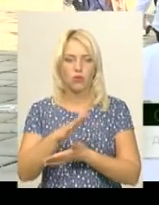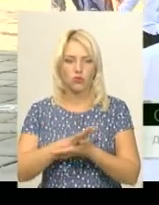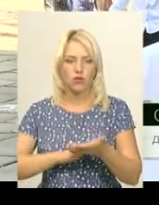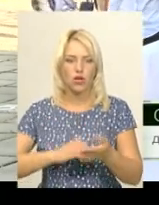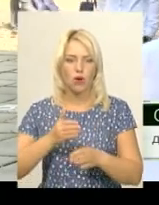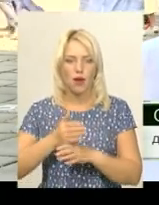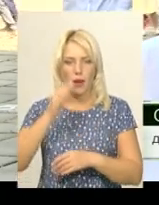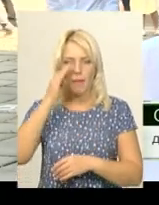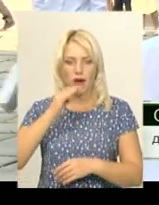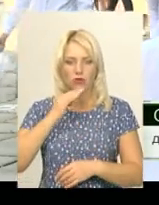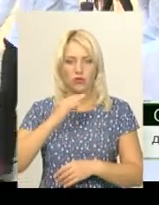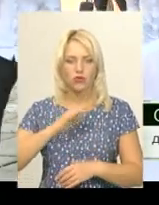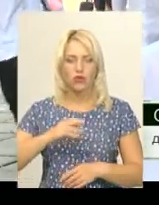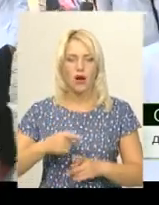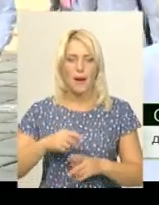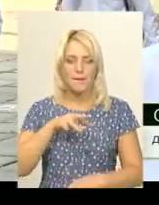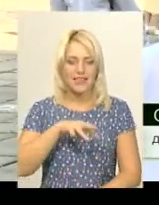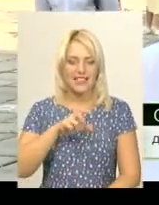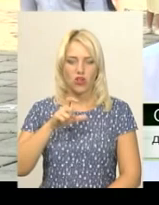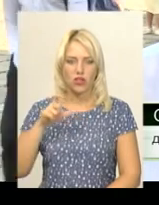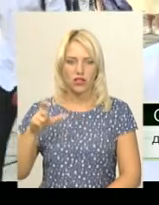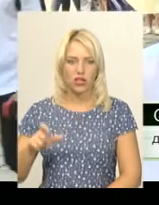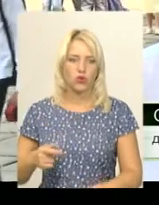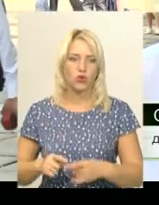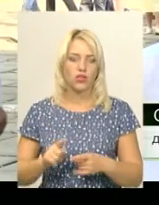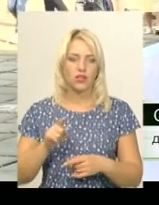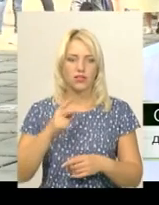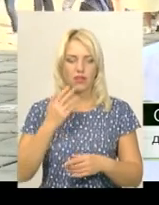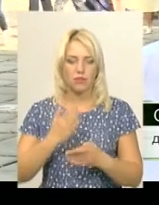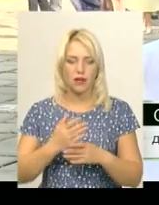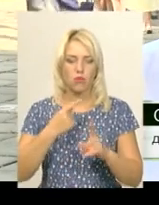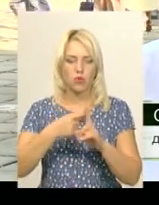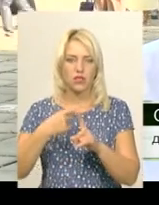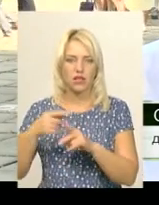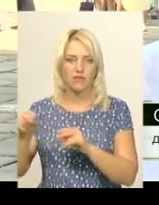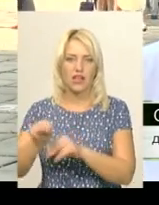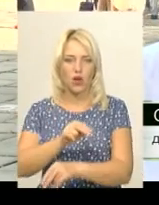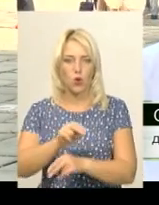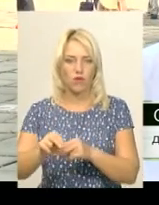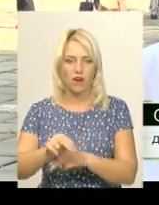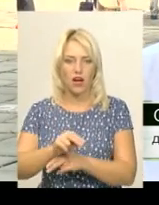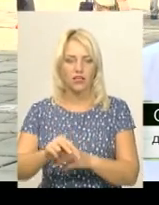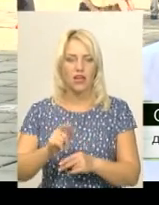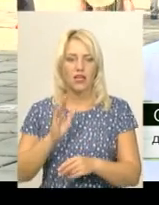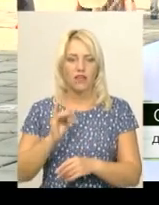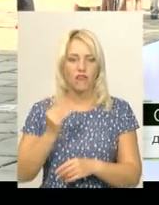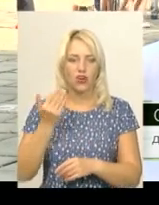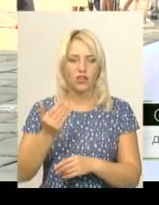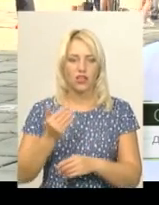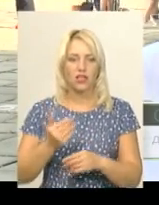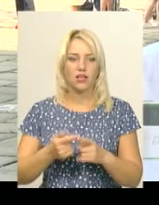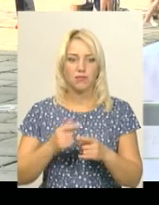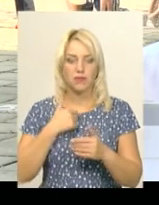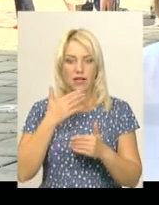нашому батьку Максиму Хитрику, але звернулися до дружини, сказала, що там йде позитивна динаміка лікування, тобто вони відмовились. Ми